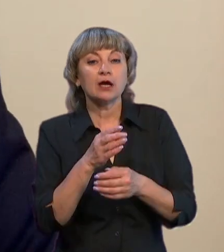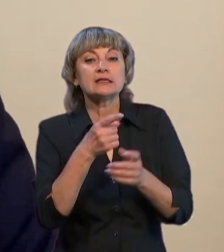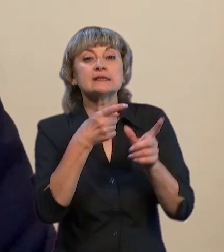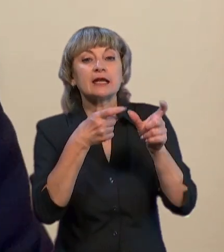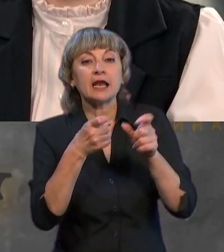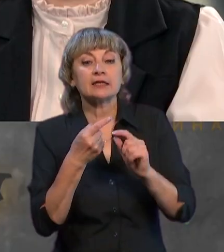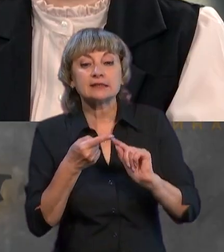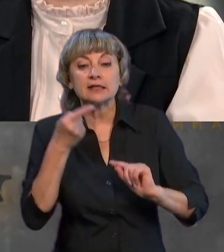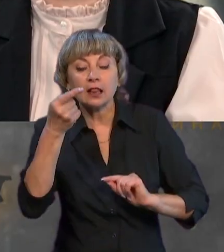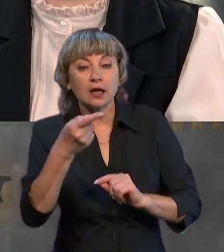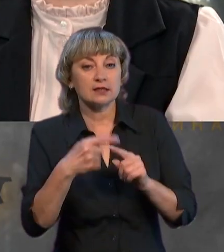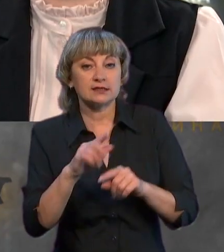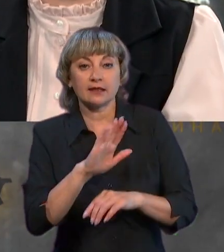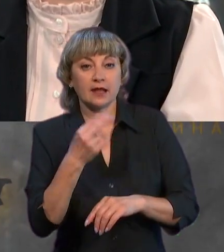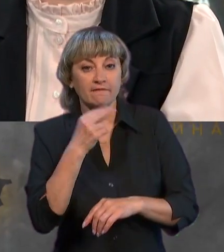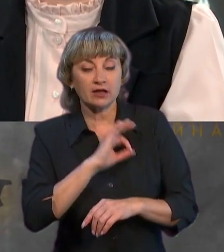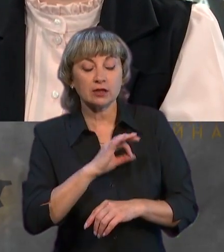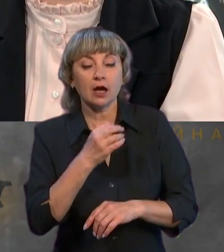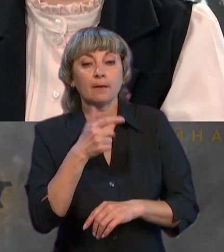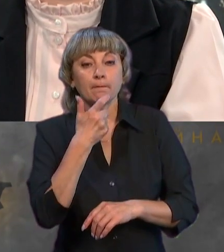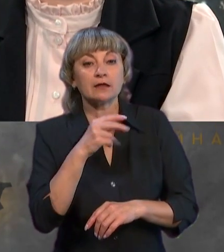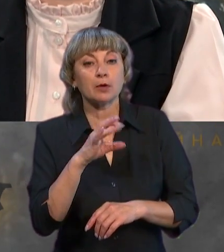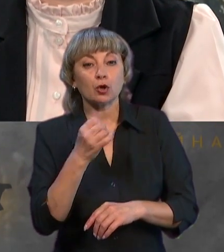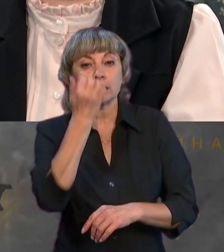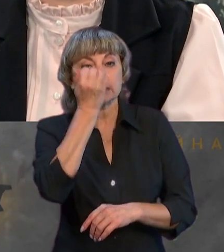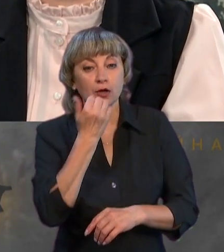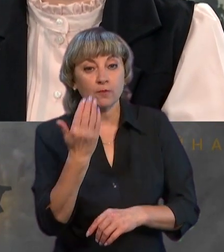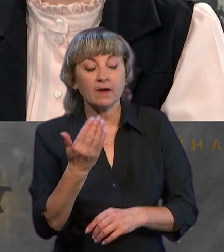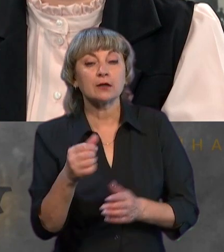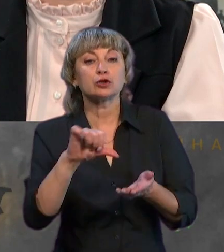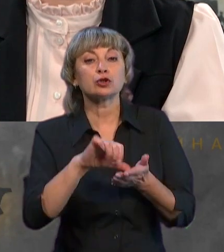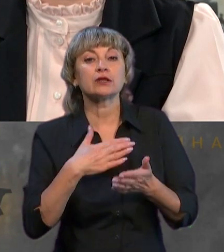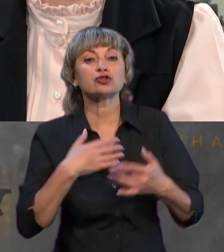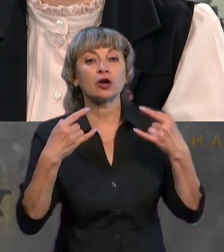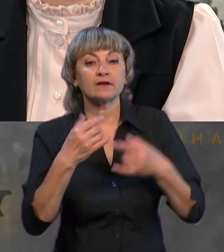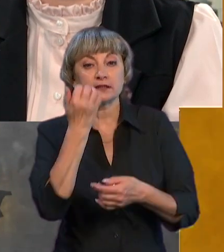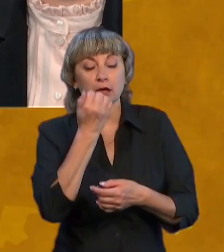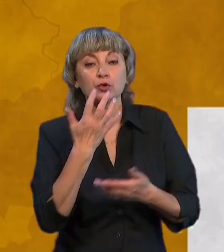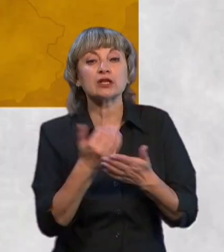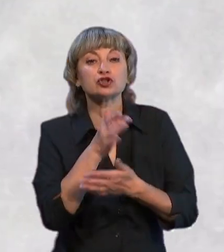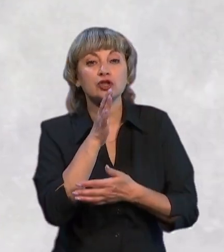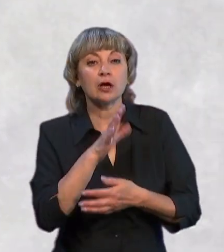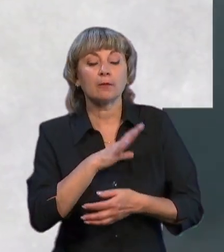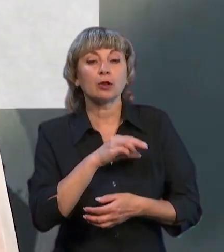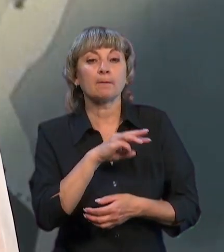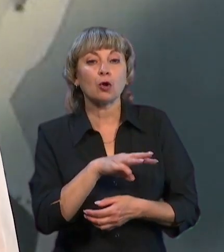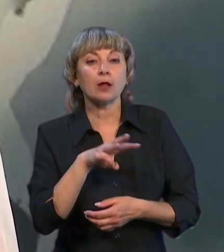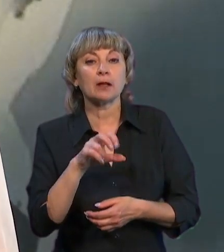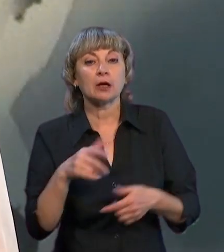ефективно. Пане Микола, дуже дякую вам, що долучились до нашого ефіру. Дякую, що знайшли час. Це вам Микола Маломуж, генерал армії